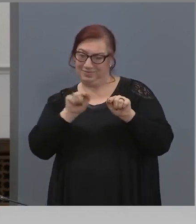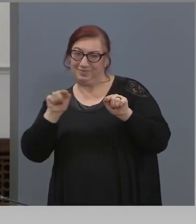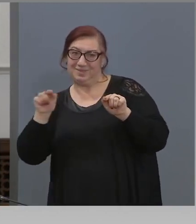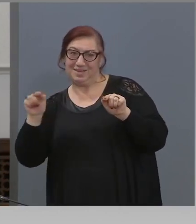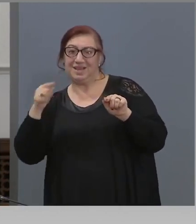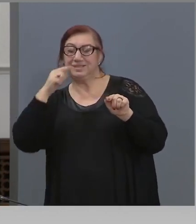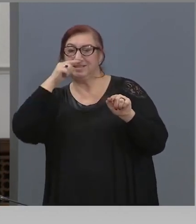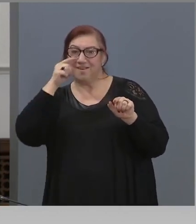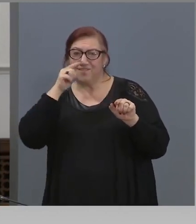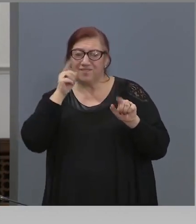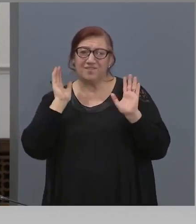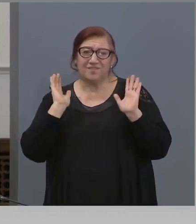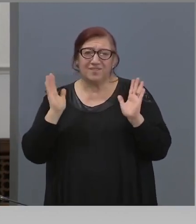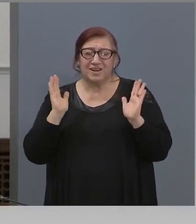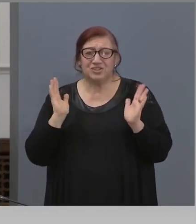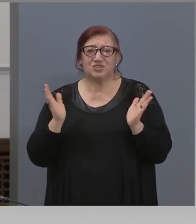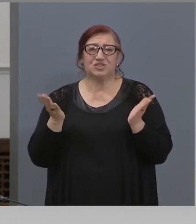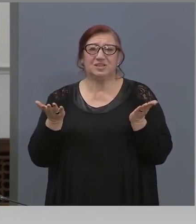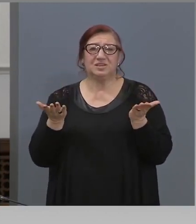важни за